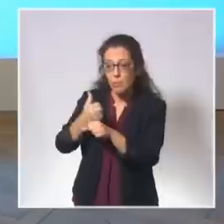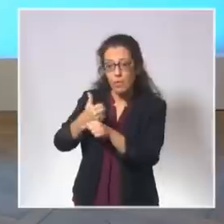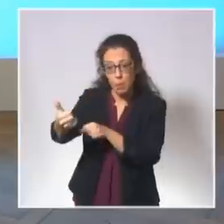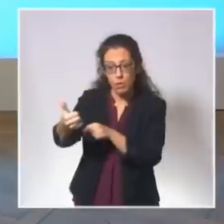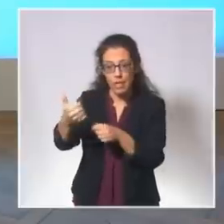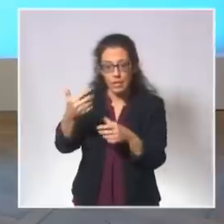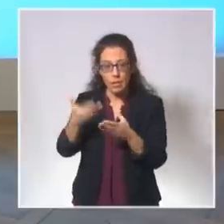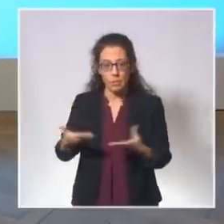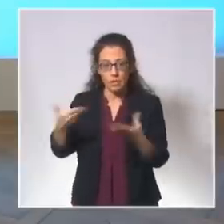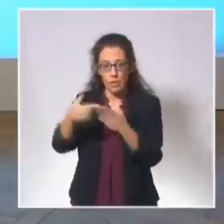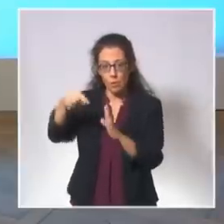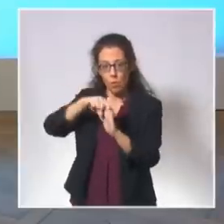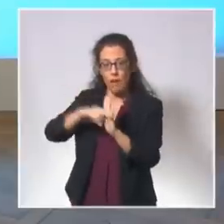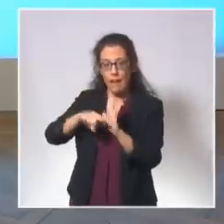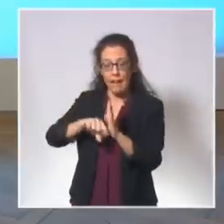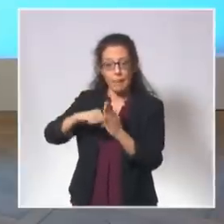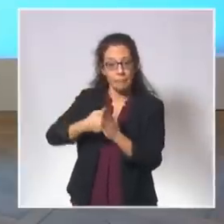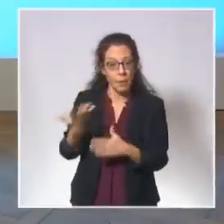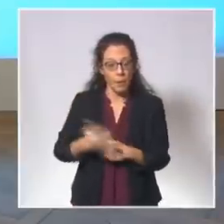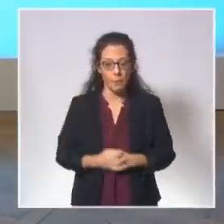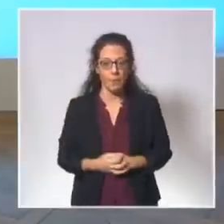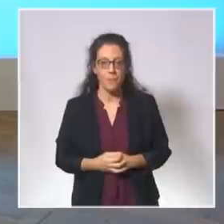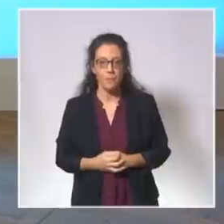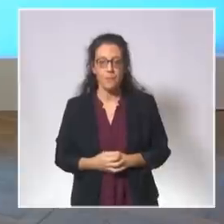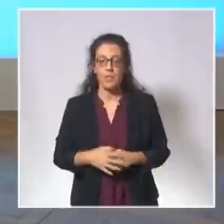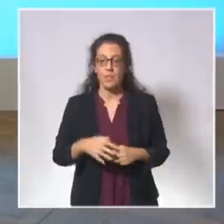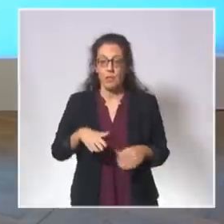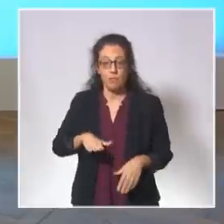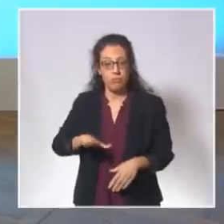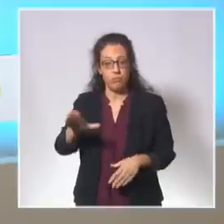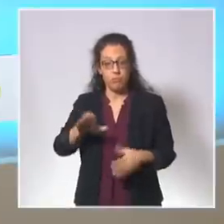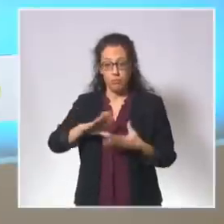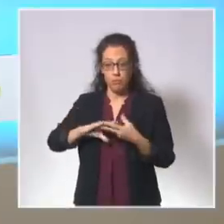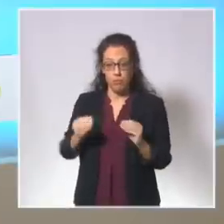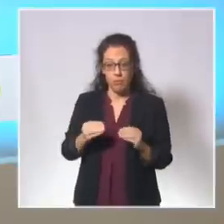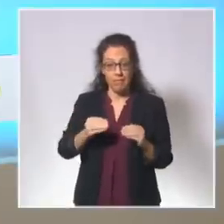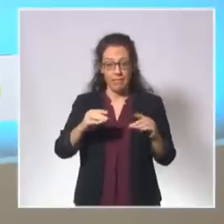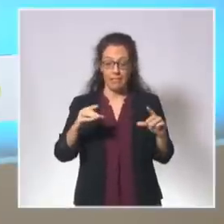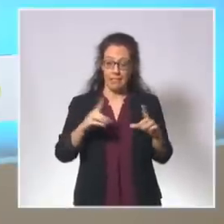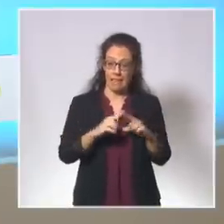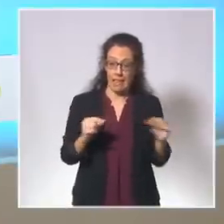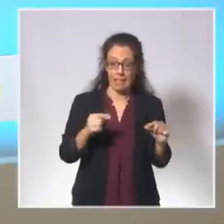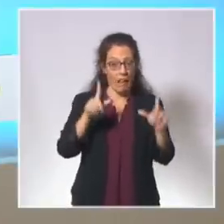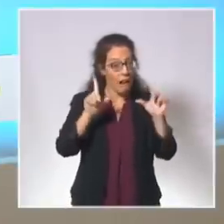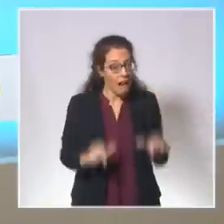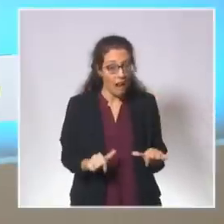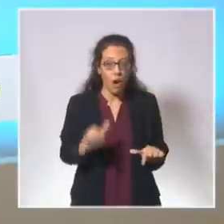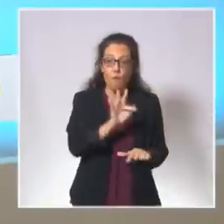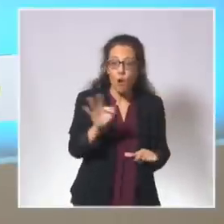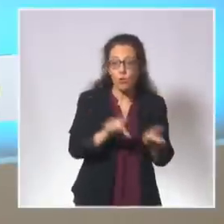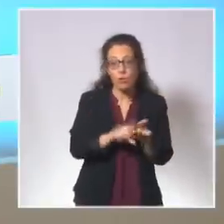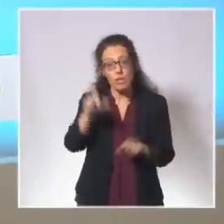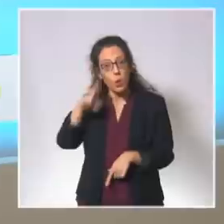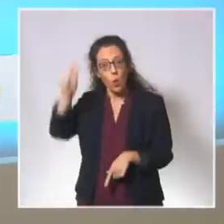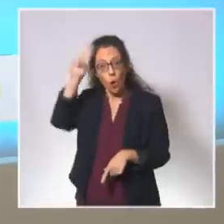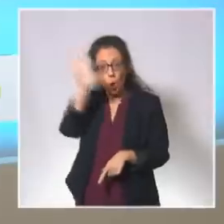La cinquième vague, Delta, est là et bien là, en France comme dans l'ensemble de l'Europe. Elle continue de